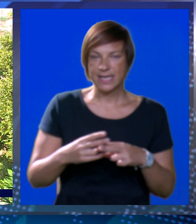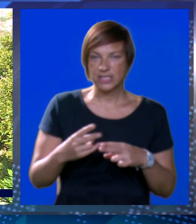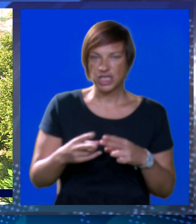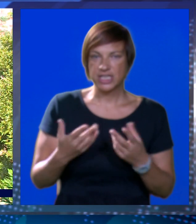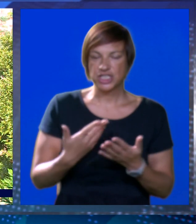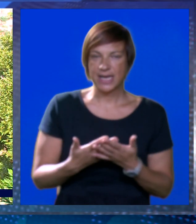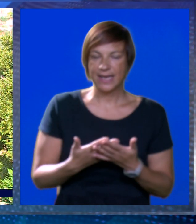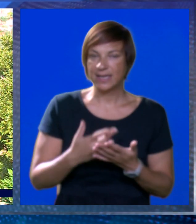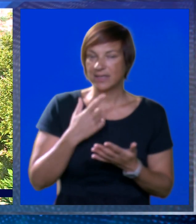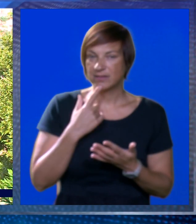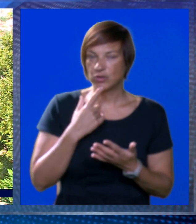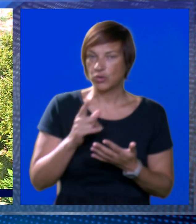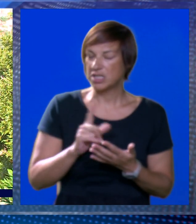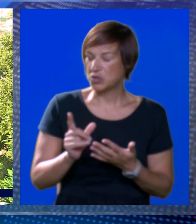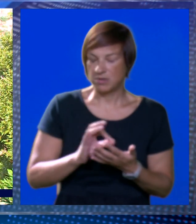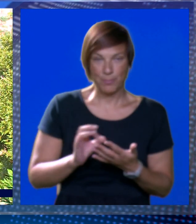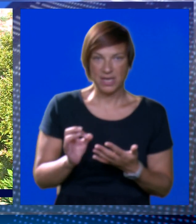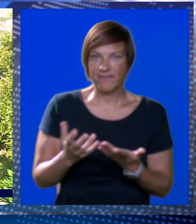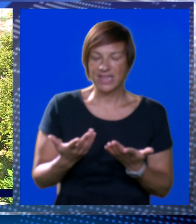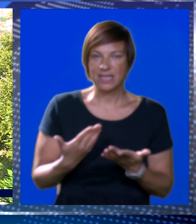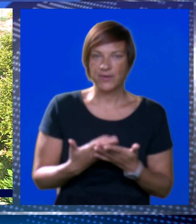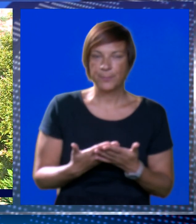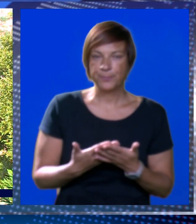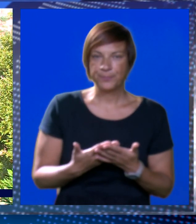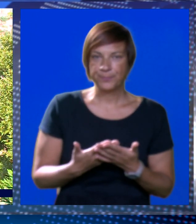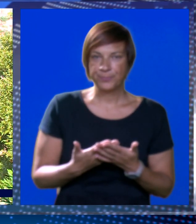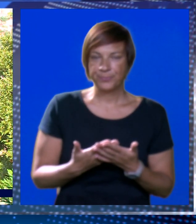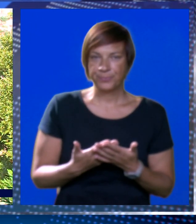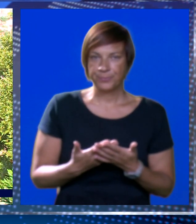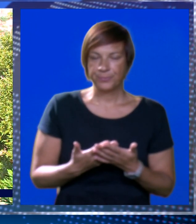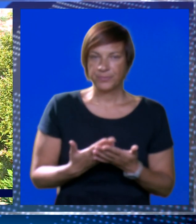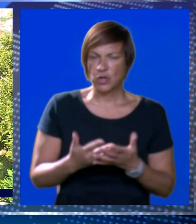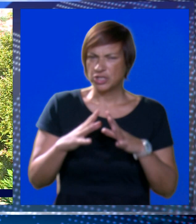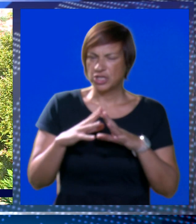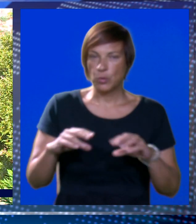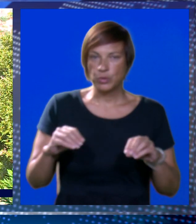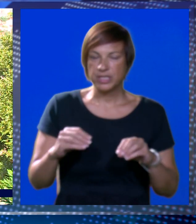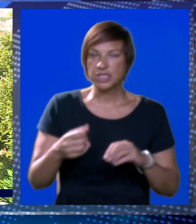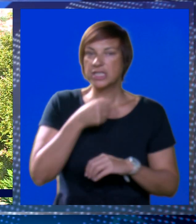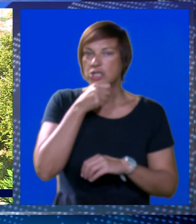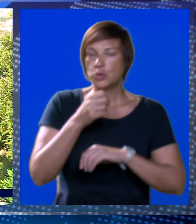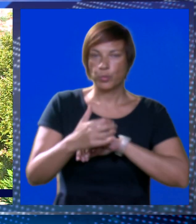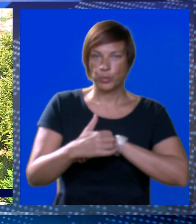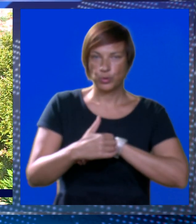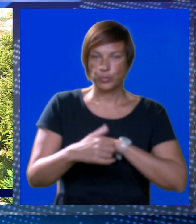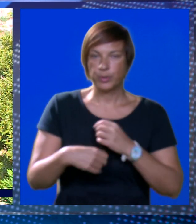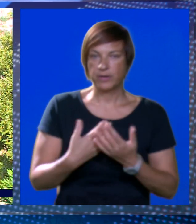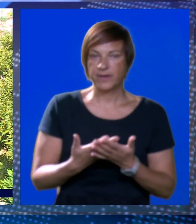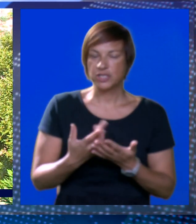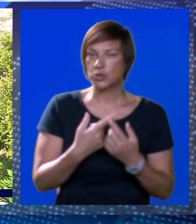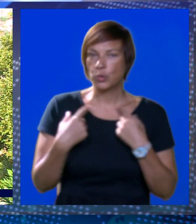tehnička rješenja koja su apsolutno neprihvatljiva, koja će uništiti župu Dubrovačku,